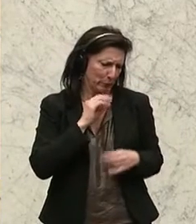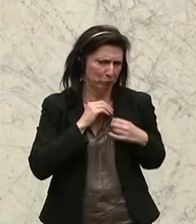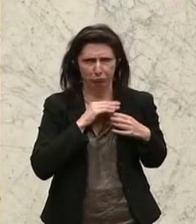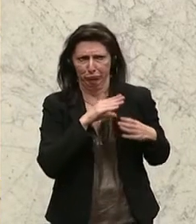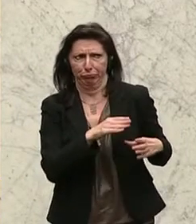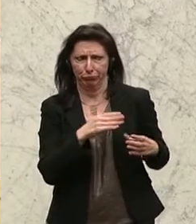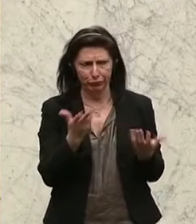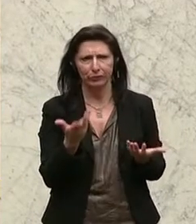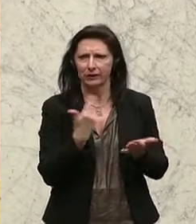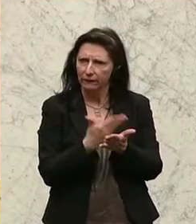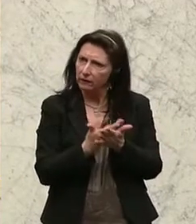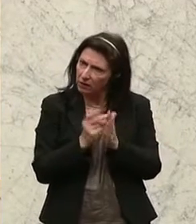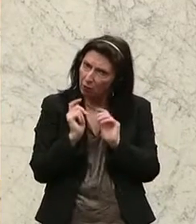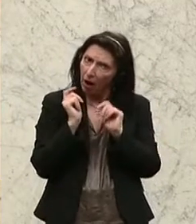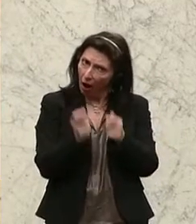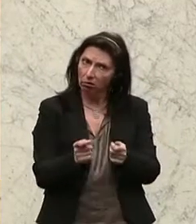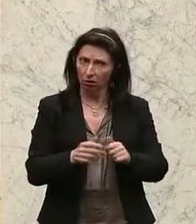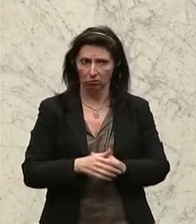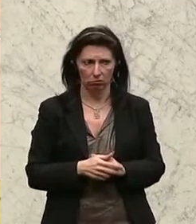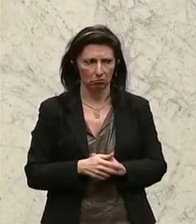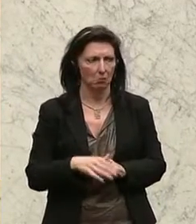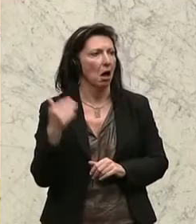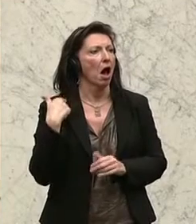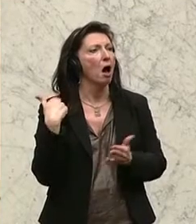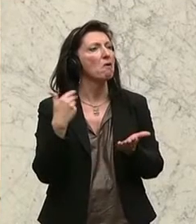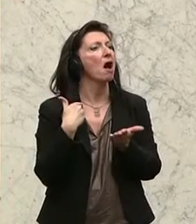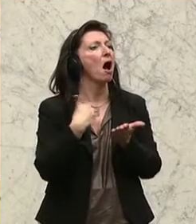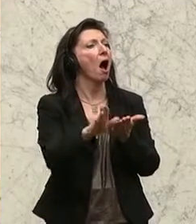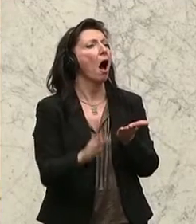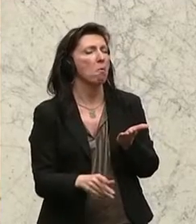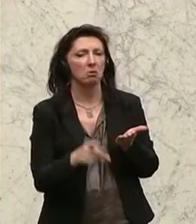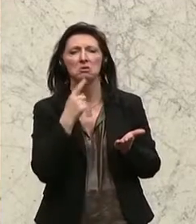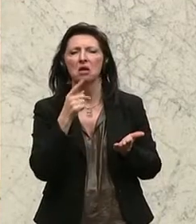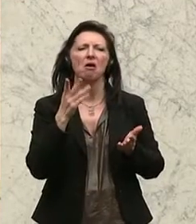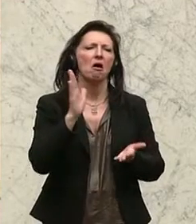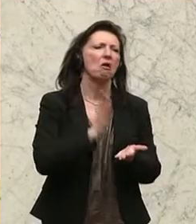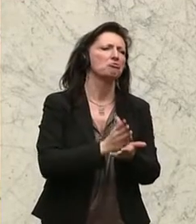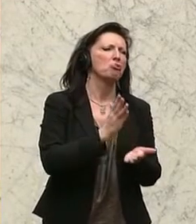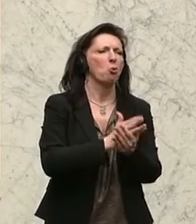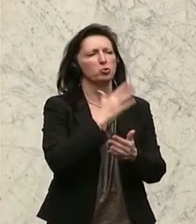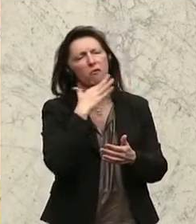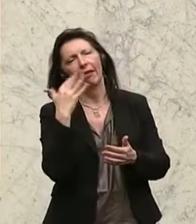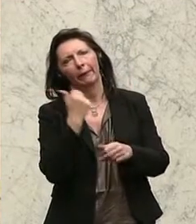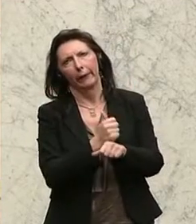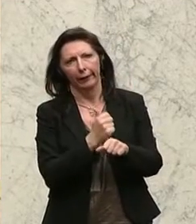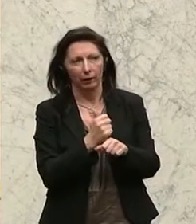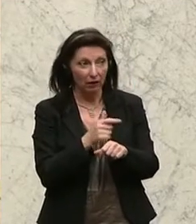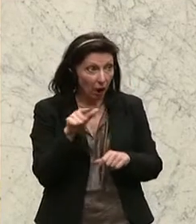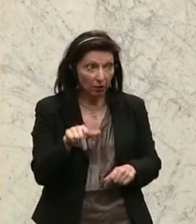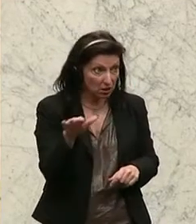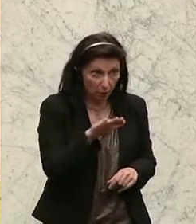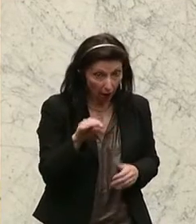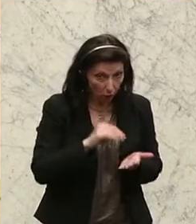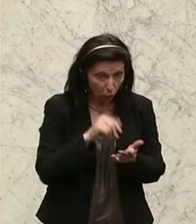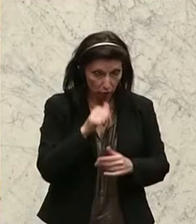Und deswegen haben wir auch diesen Antrag gestellt, der von Ihnen abgelehnt worden ist mit dem Argument, naja, die haben ja eh schon so viel getan. Eben in diesem Bereich noch